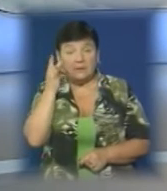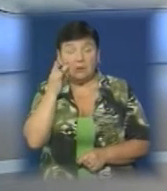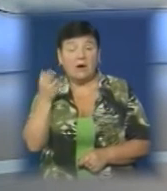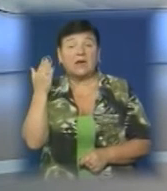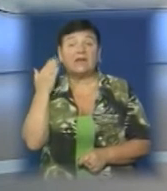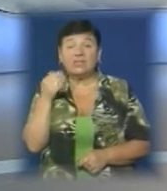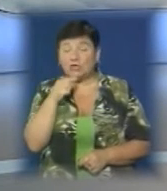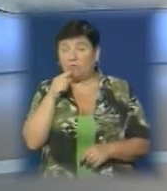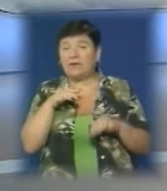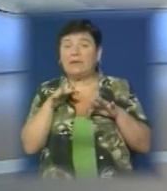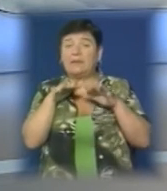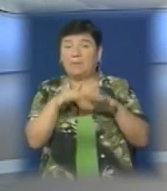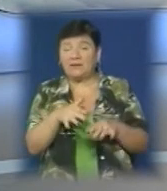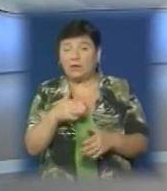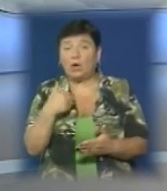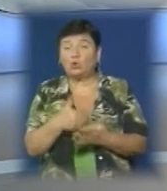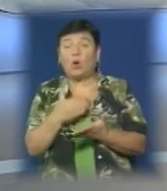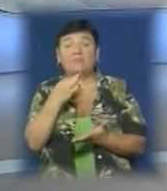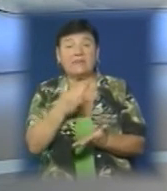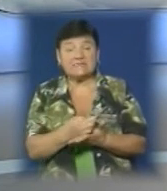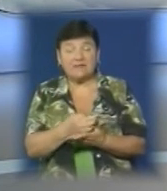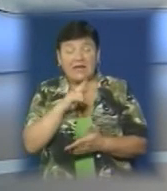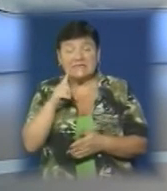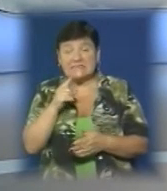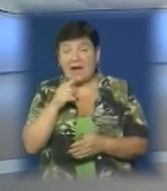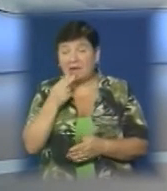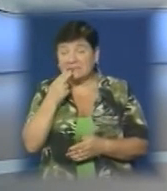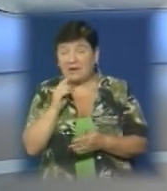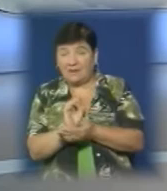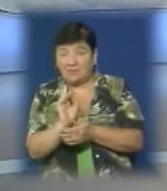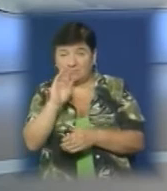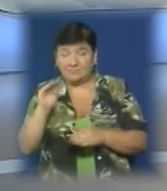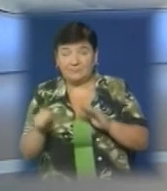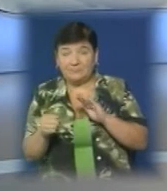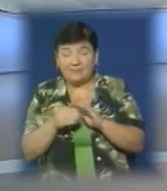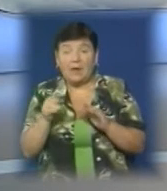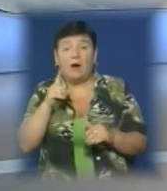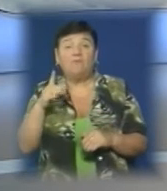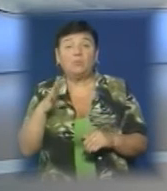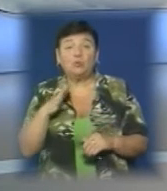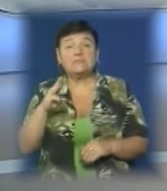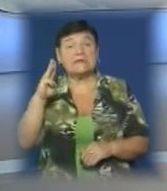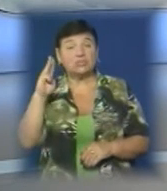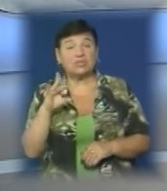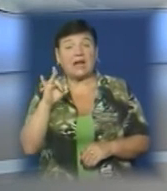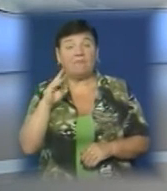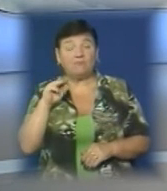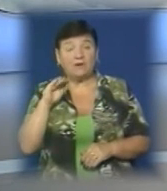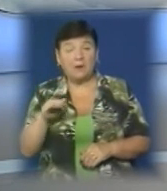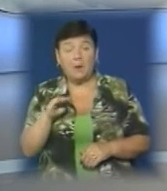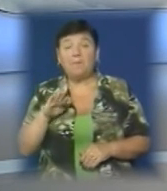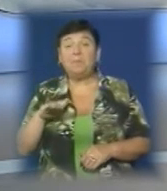Раніше нападники вже притягували до відповідальності за контрабанду сигарет, однак тоді їм вдалося відбути штрафу. Після